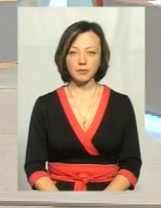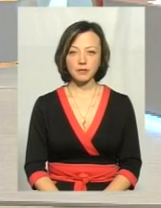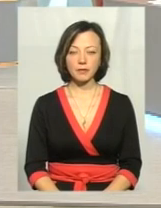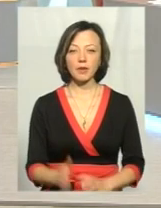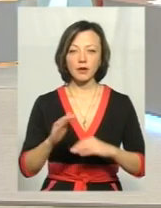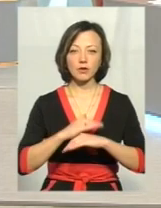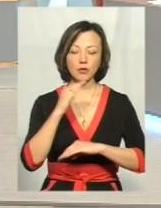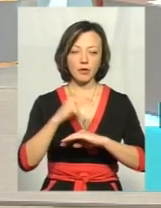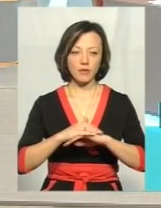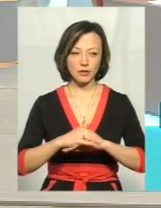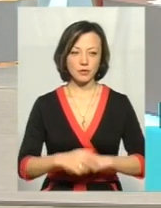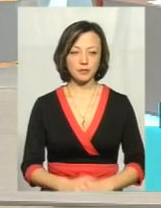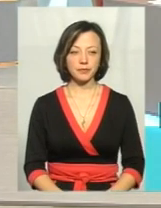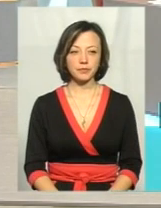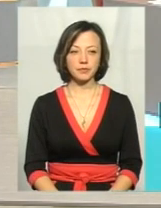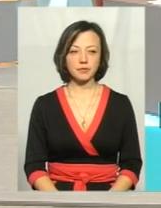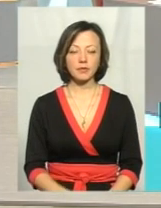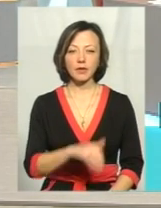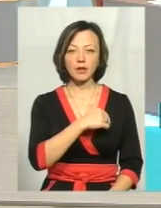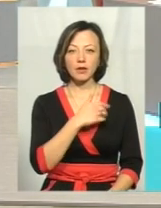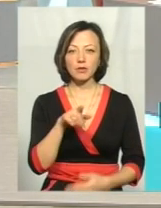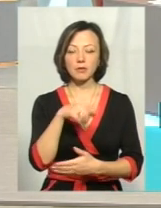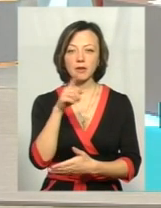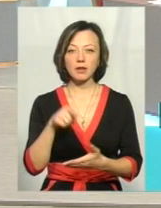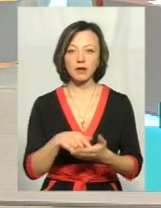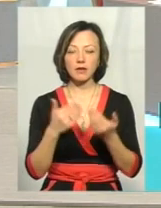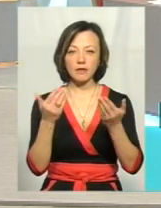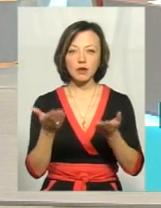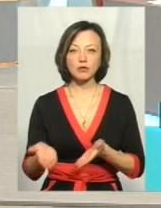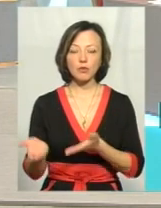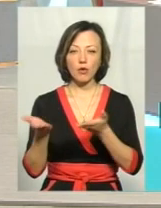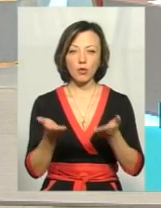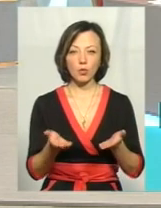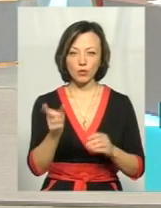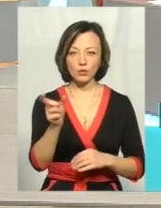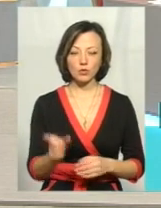Доброго вечора. Хочу задати питання вашому гостю.